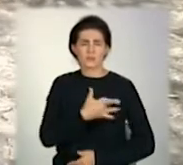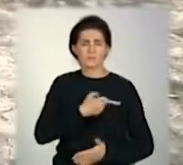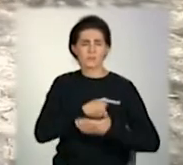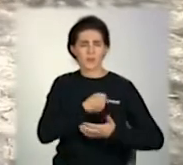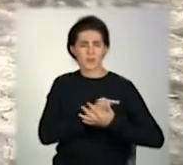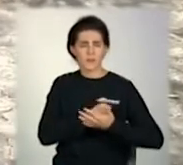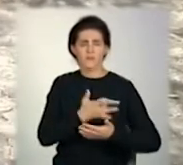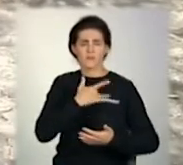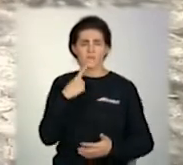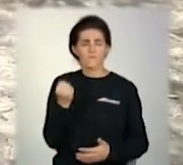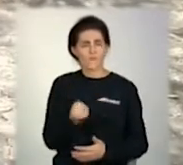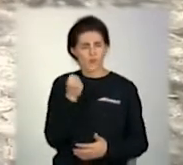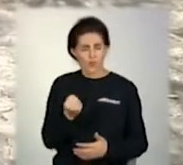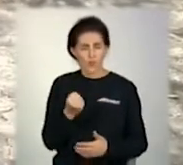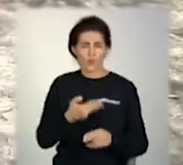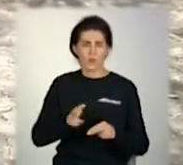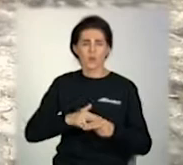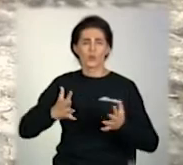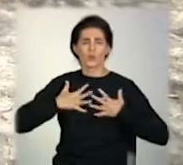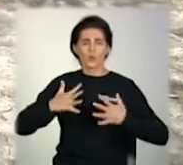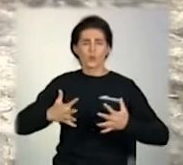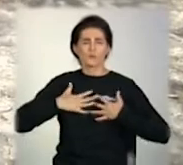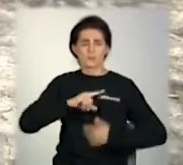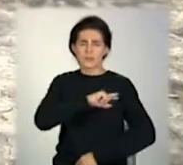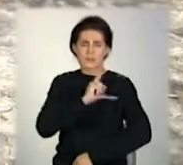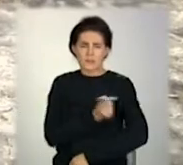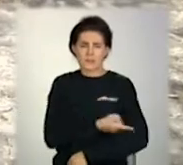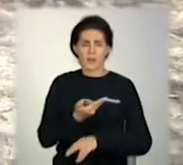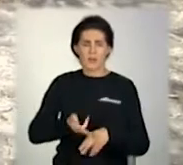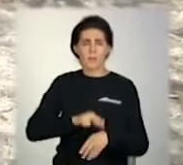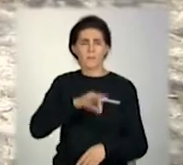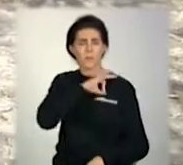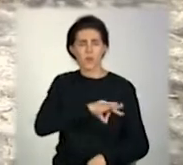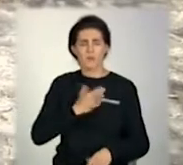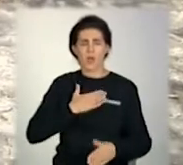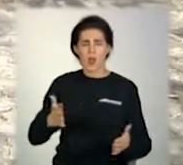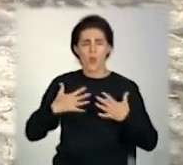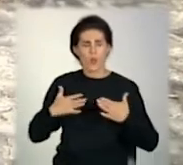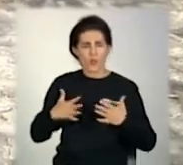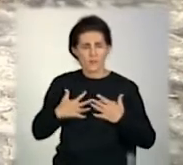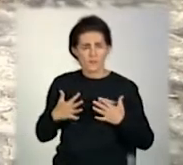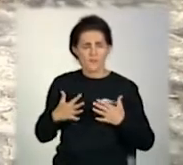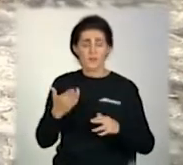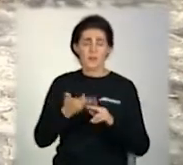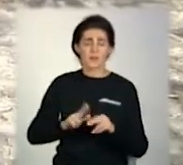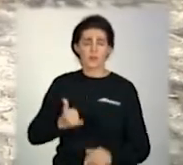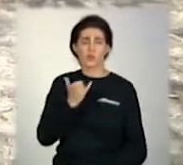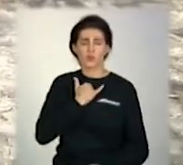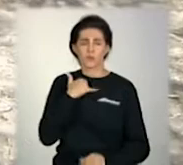наше серце стає міцніше, ми починаємо глибше дихати, це дуже корисно для наших легень також. В нас